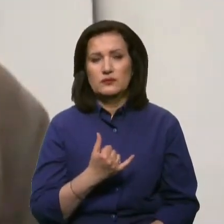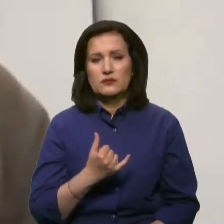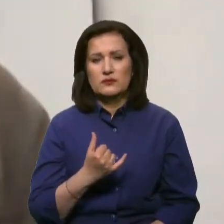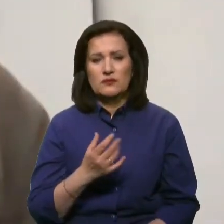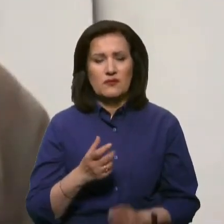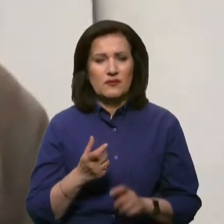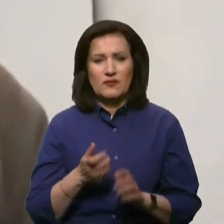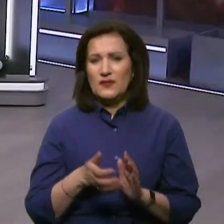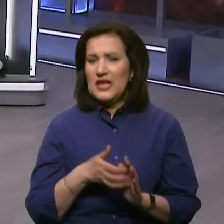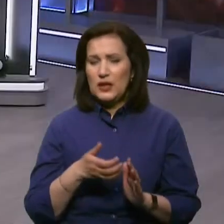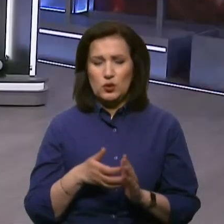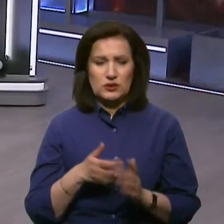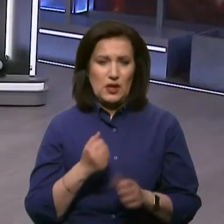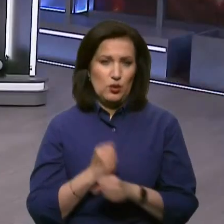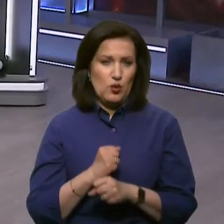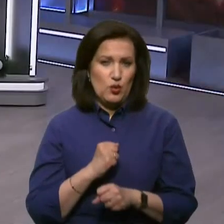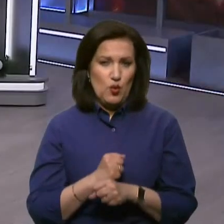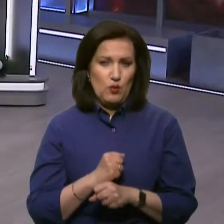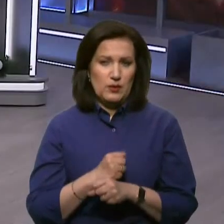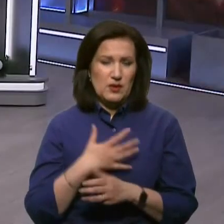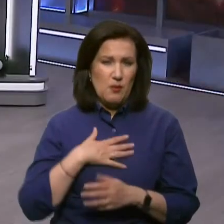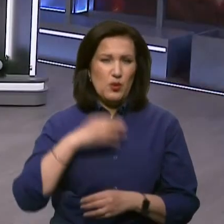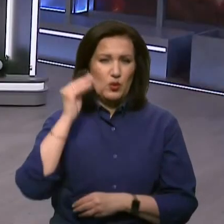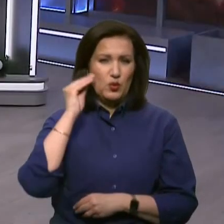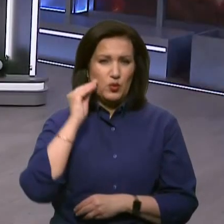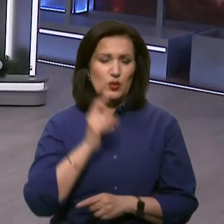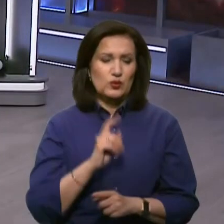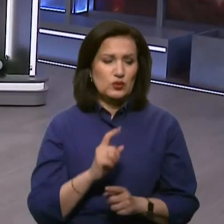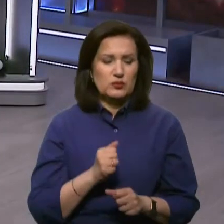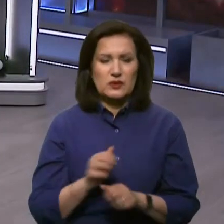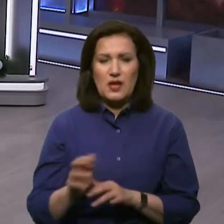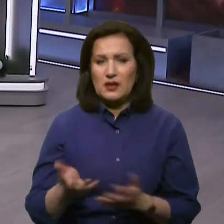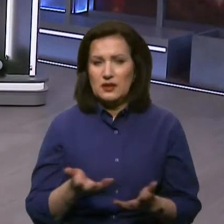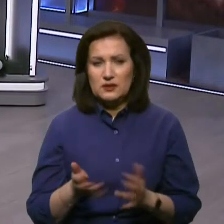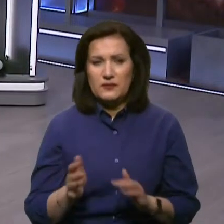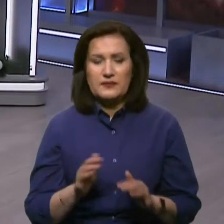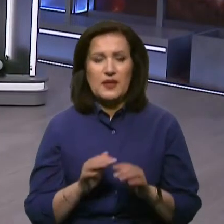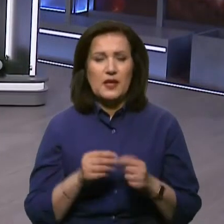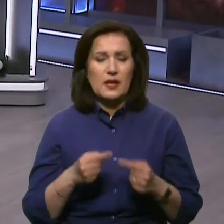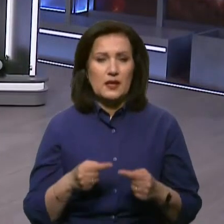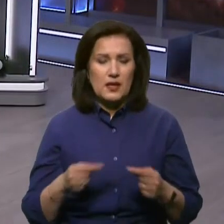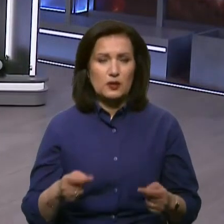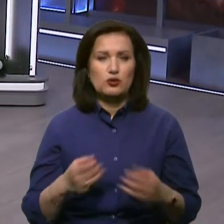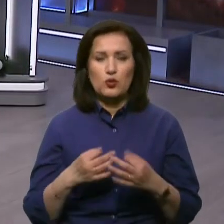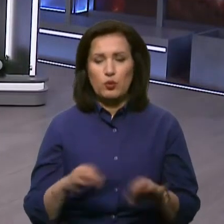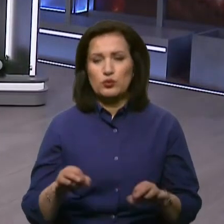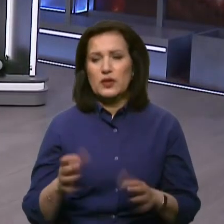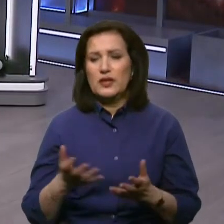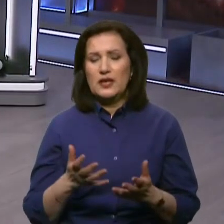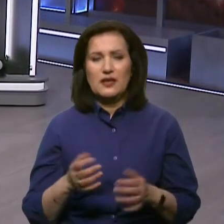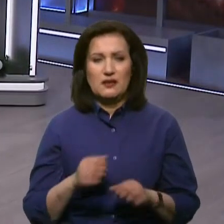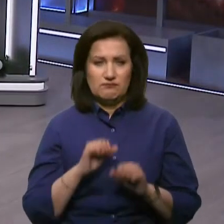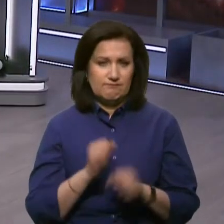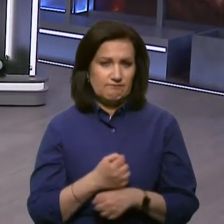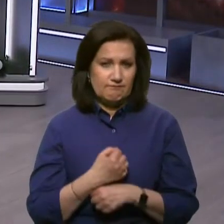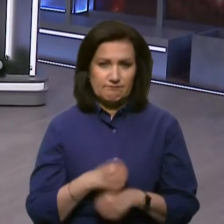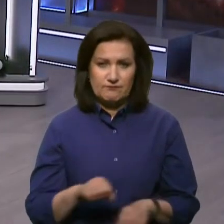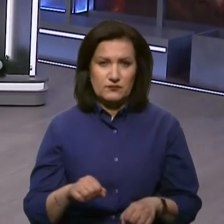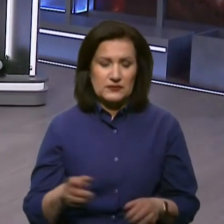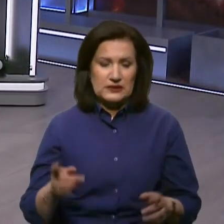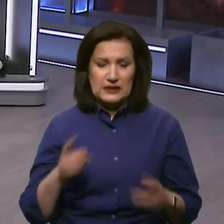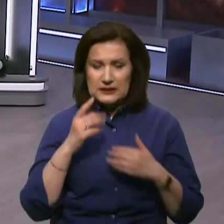недостатньо, на мою думку, робить, а інколи досить конпродуктивні якісь речі допускає, які не дозволяють